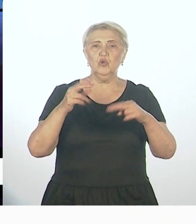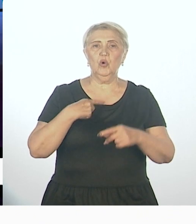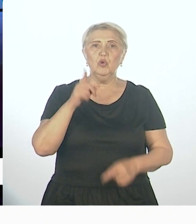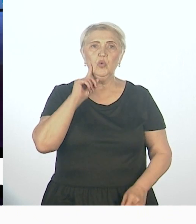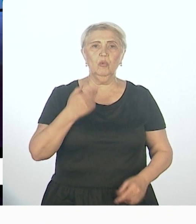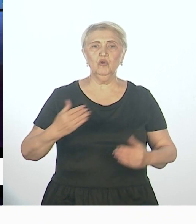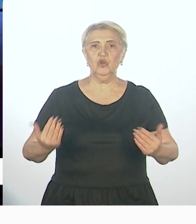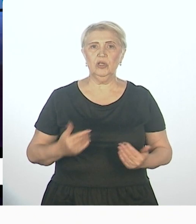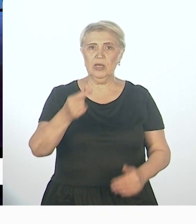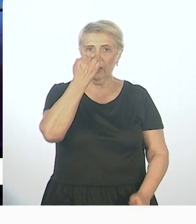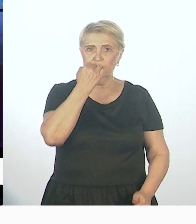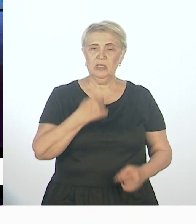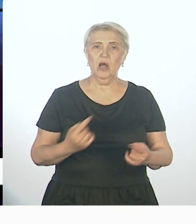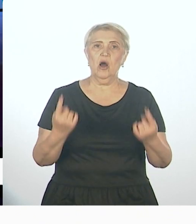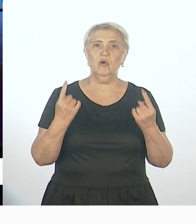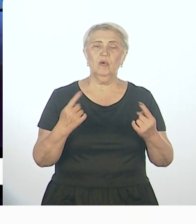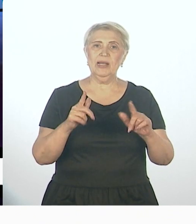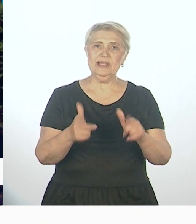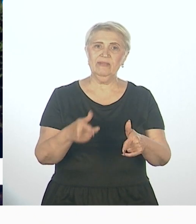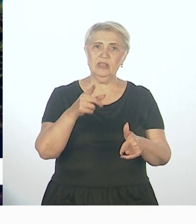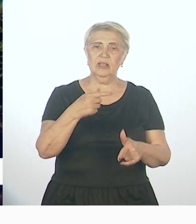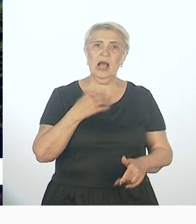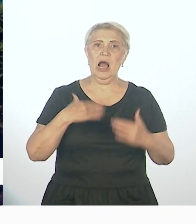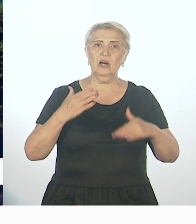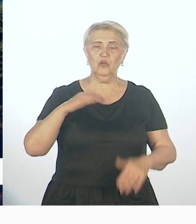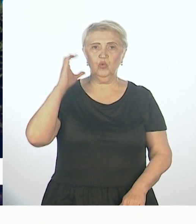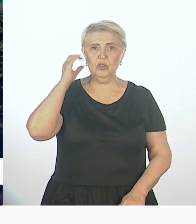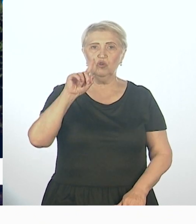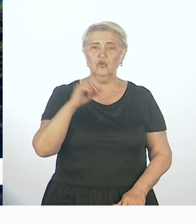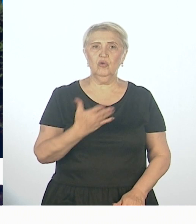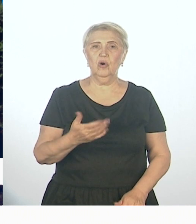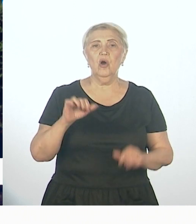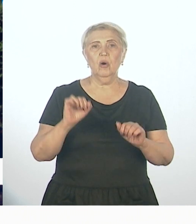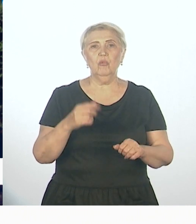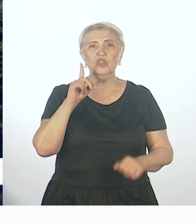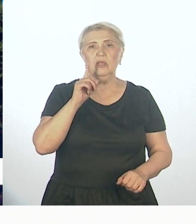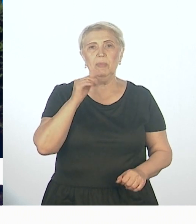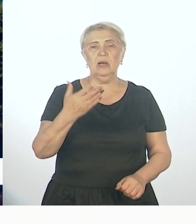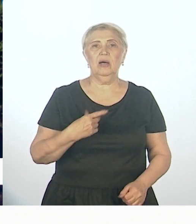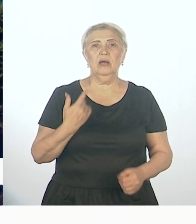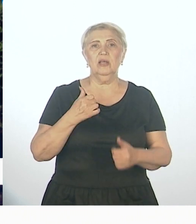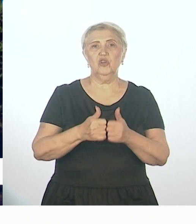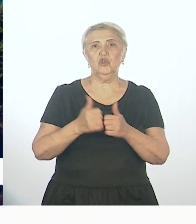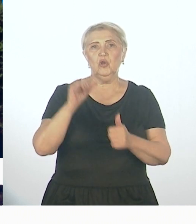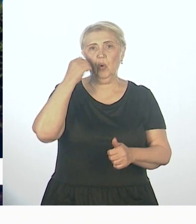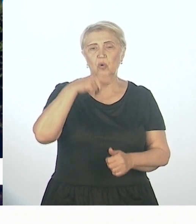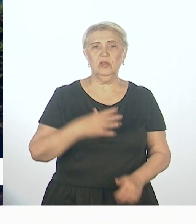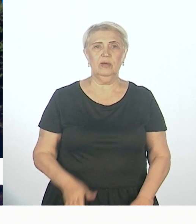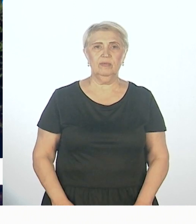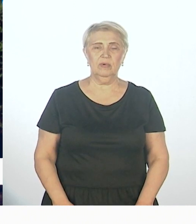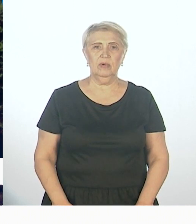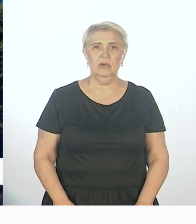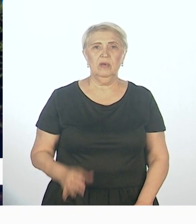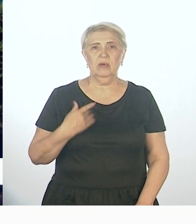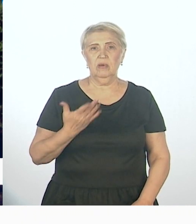Ну что ж, спасибо вам огромное. Действительно, рад услышать, что, ну, может быть, пока не ежегодные, хотя, ну, поживем, увидим, да, но как